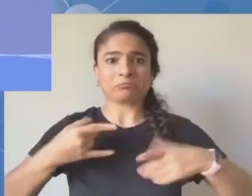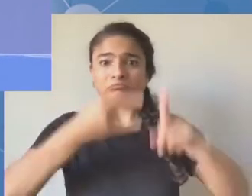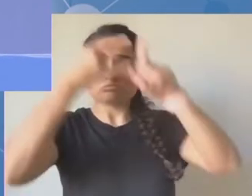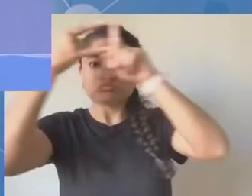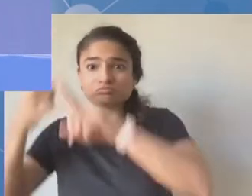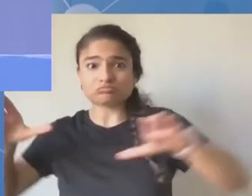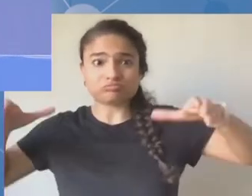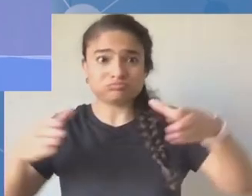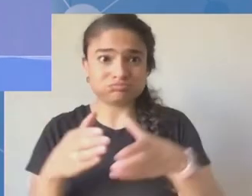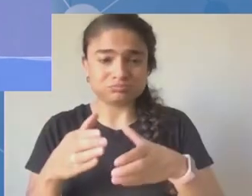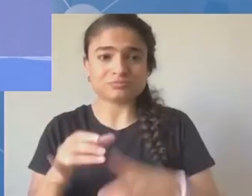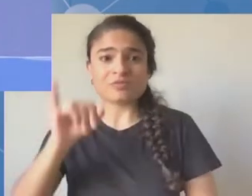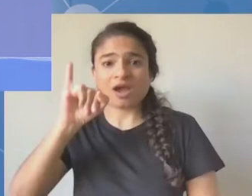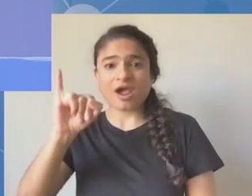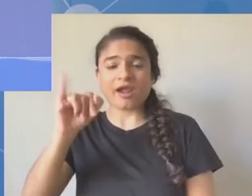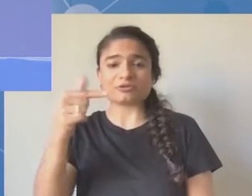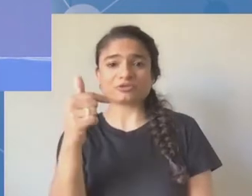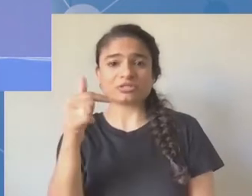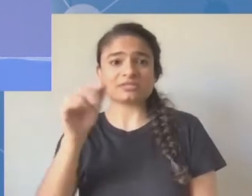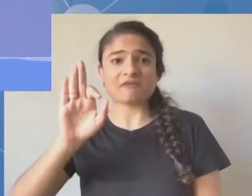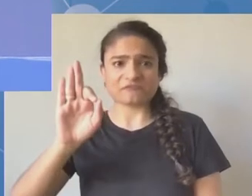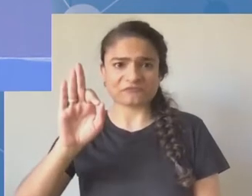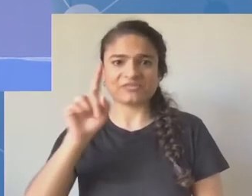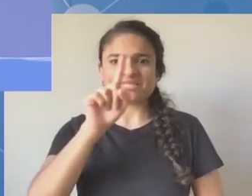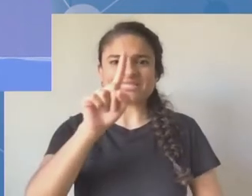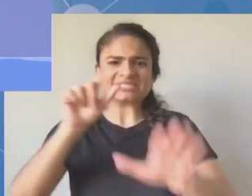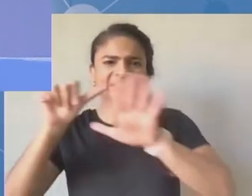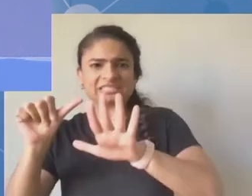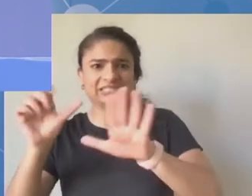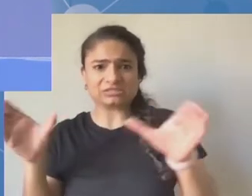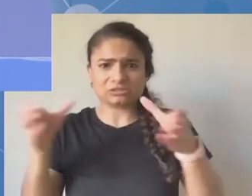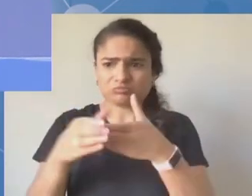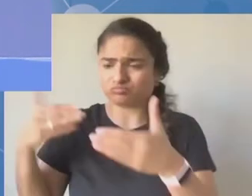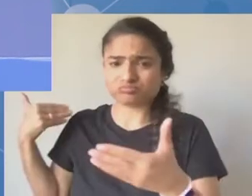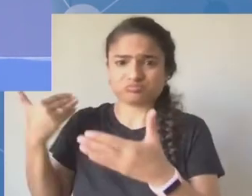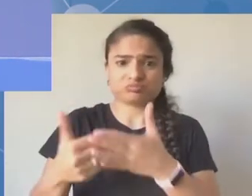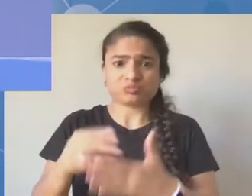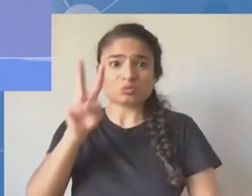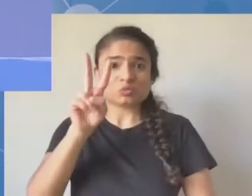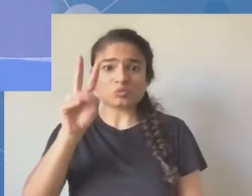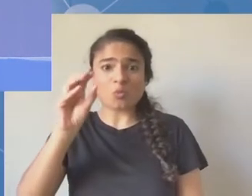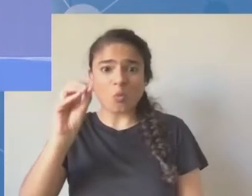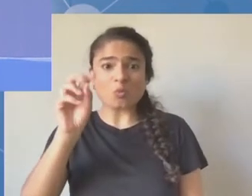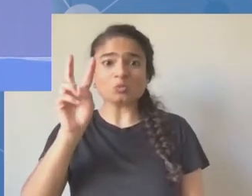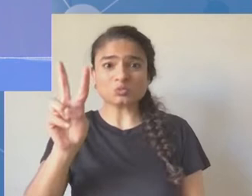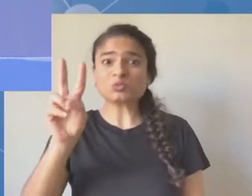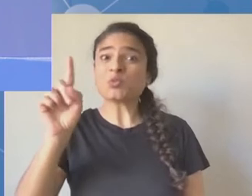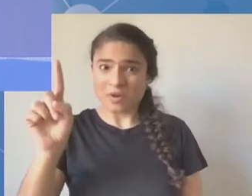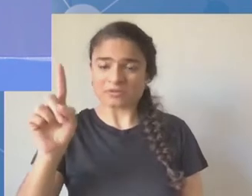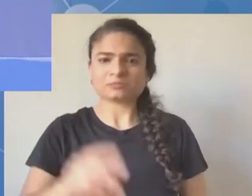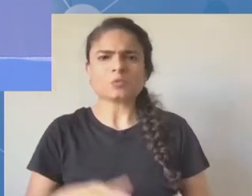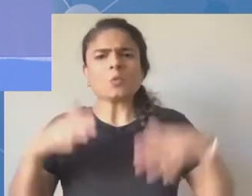niesamowite, co tutaj się działo. Staraliśmy się uczestniczyć we wszystkich sesjach, było ich mnóstwo.